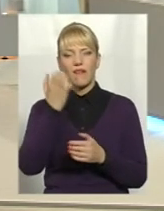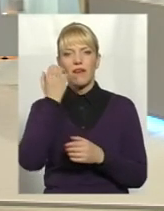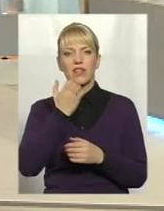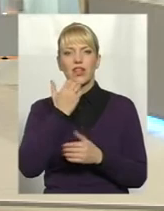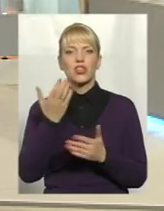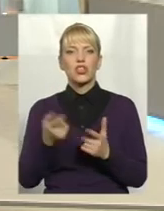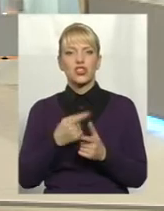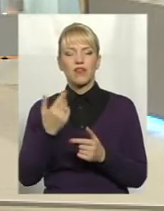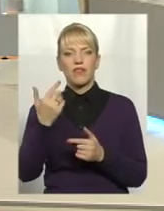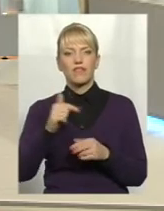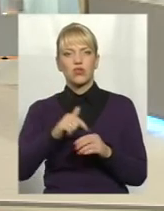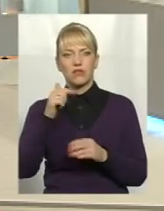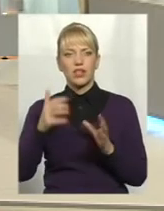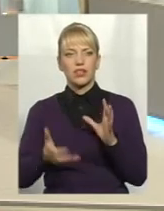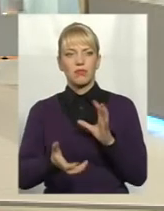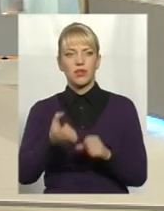якось підтримку держави?